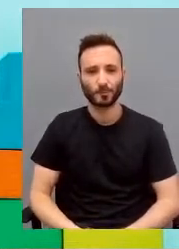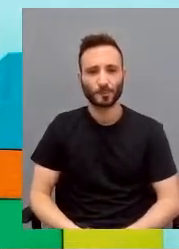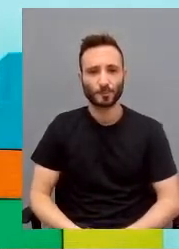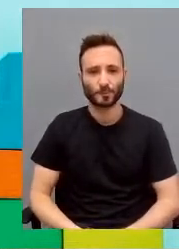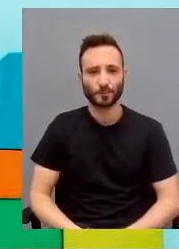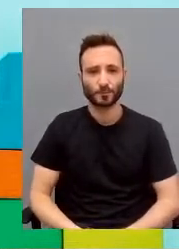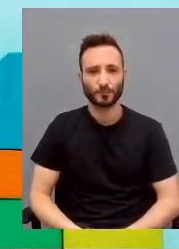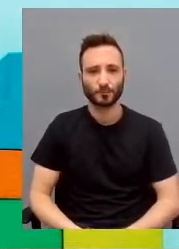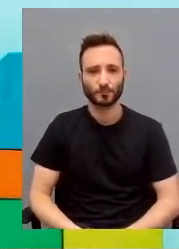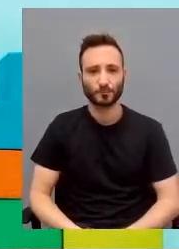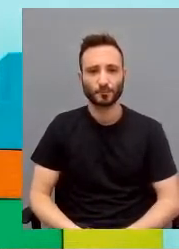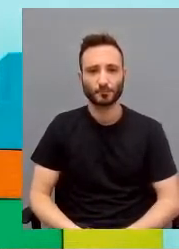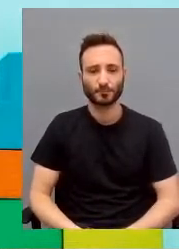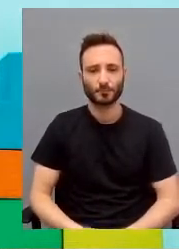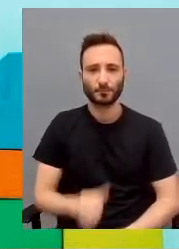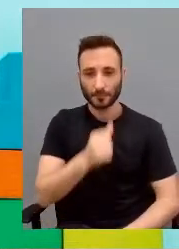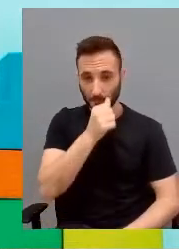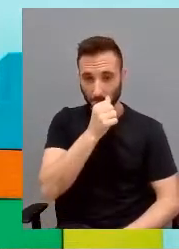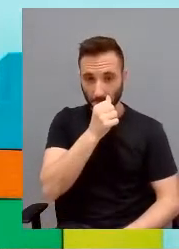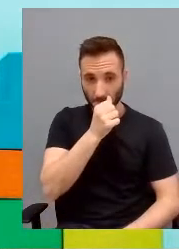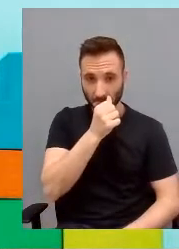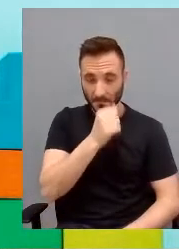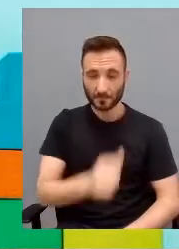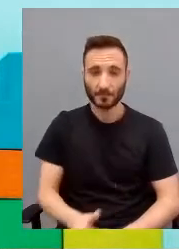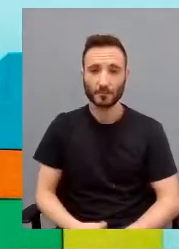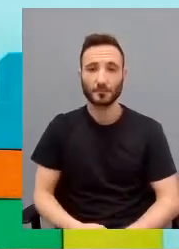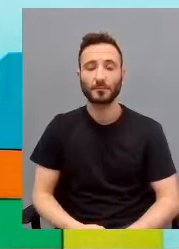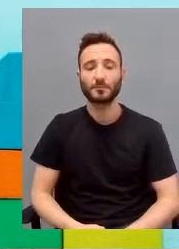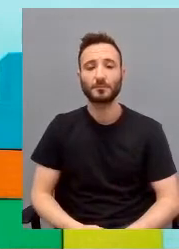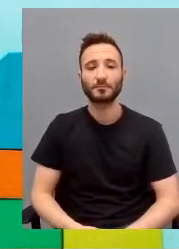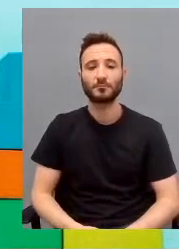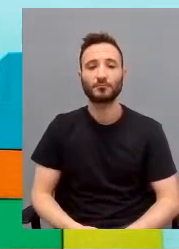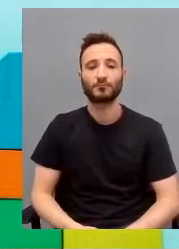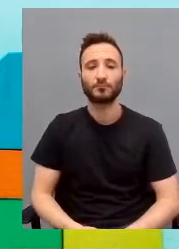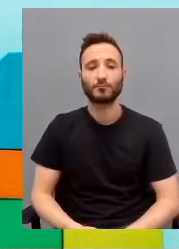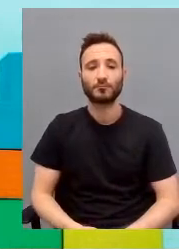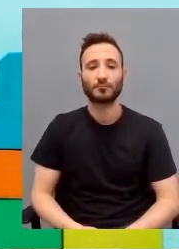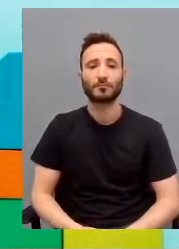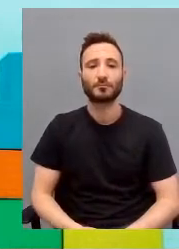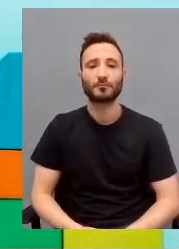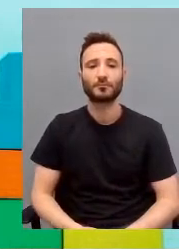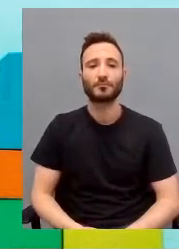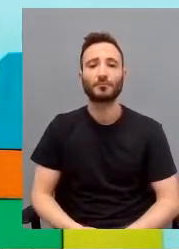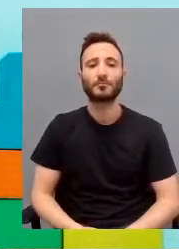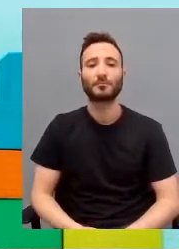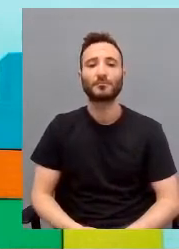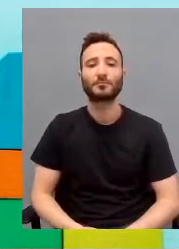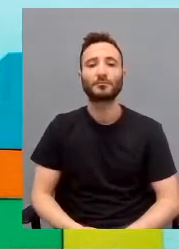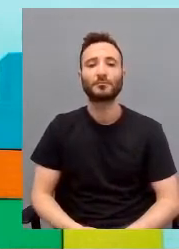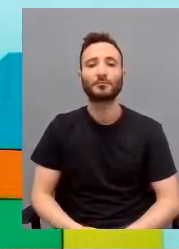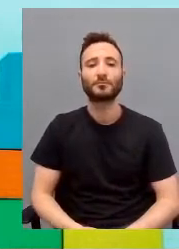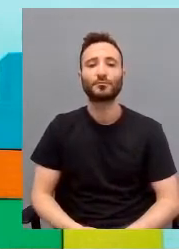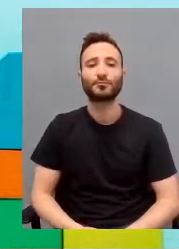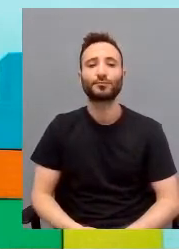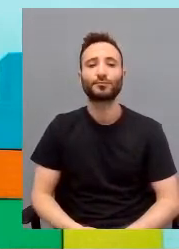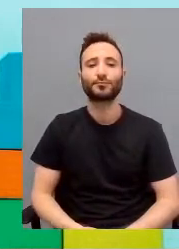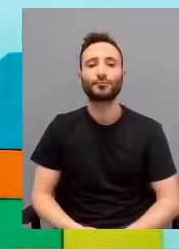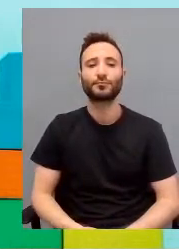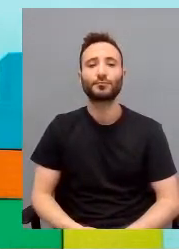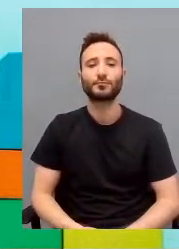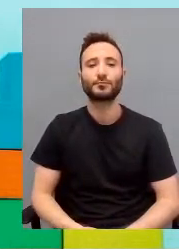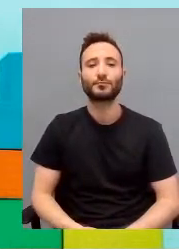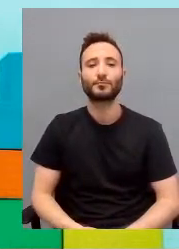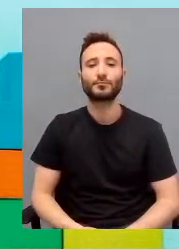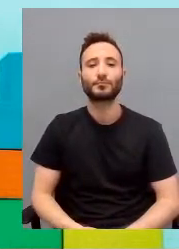videotelefonate, invio di filmati, abbiamo prodotto anche